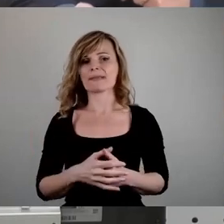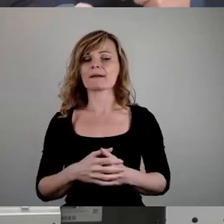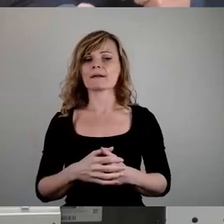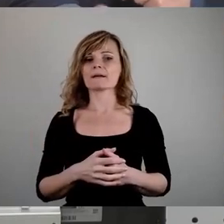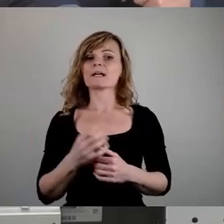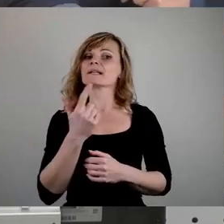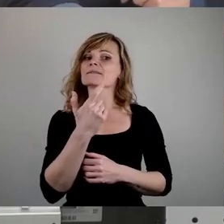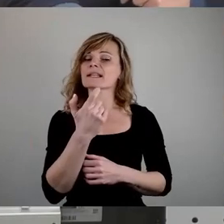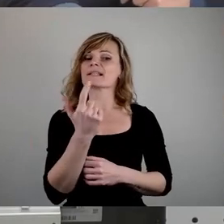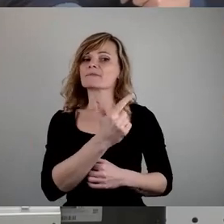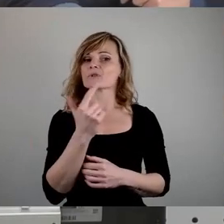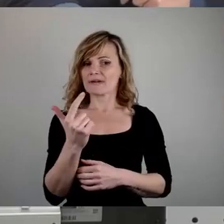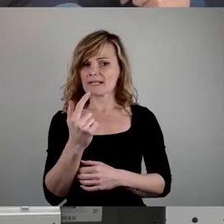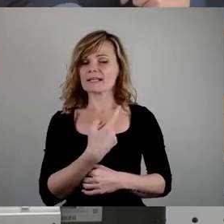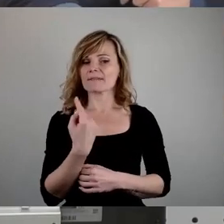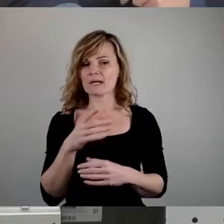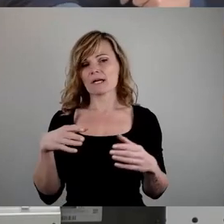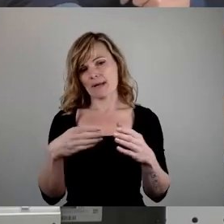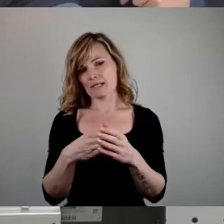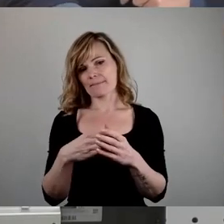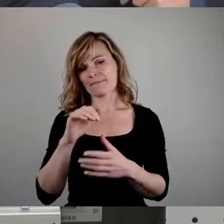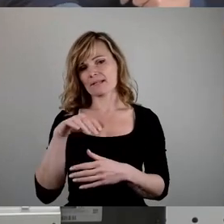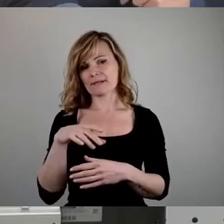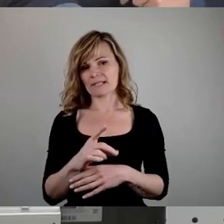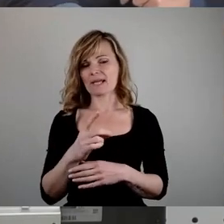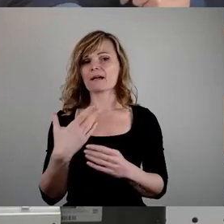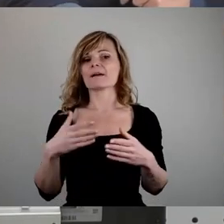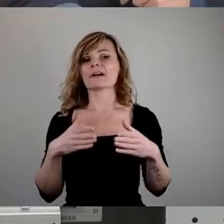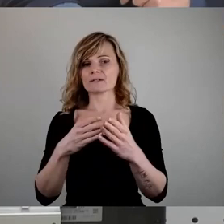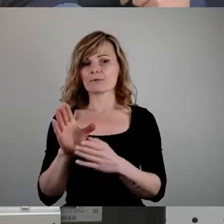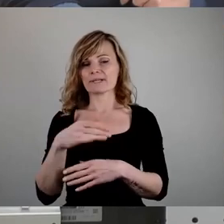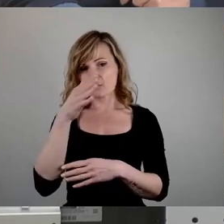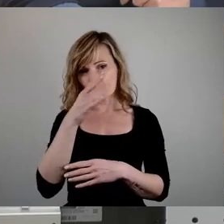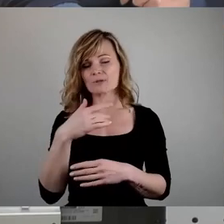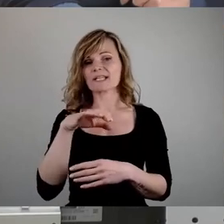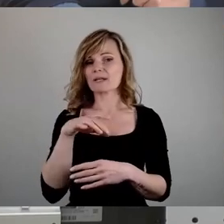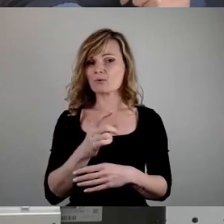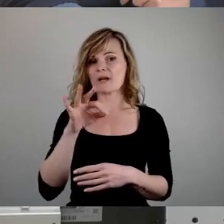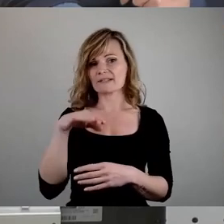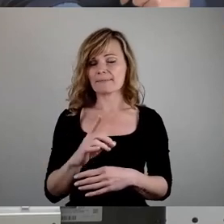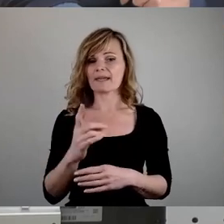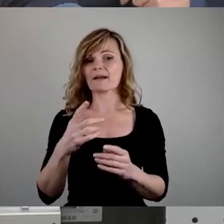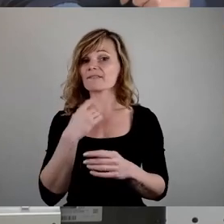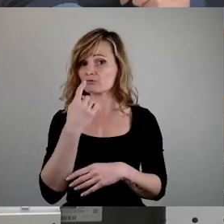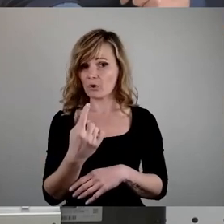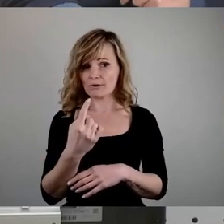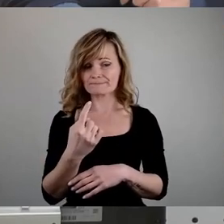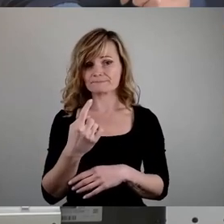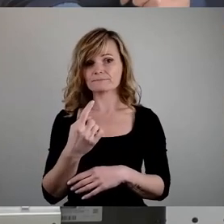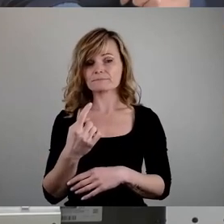gemeinsam, wie heißt die SPD-Fraktion, mit den Grünen, mit der CDU und mit der FDP versprochen, dass wir